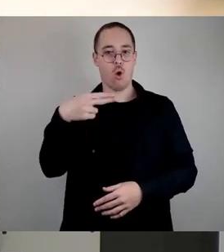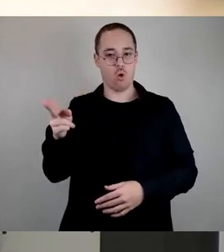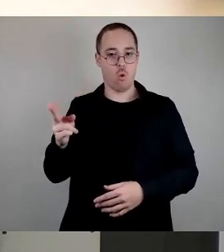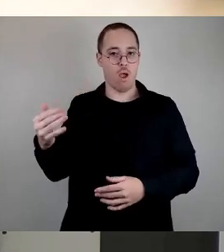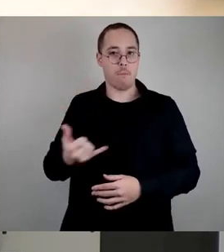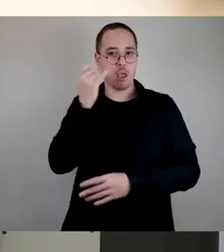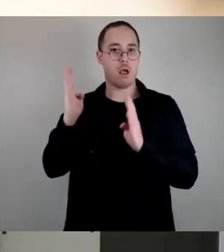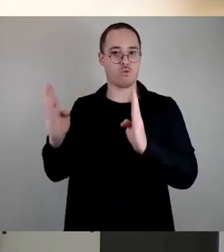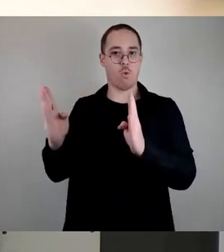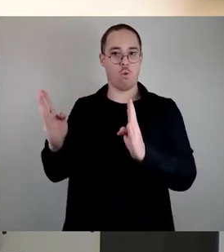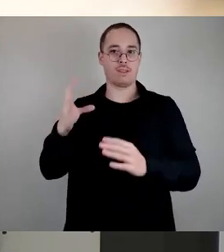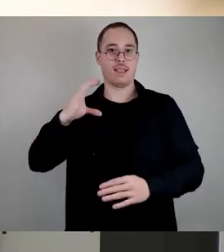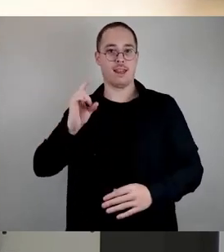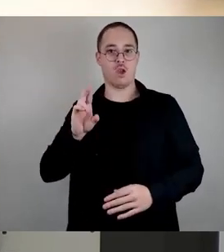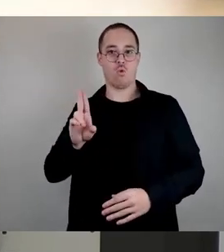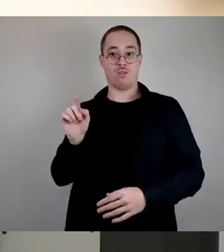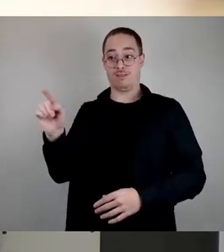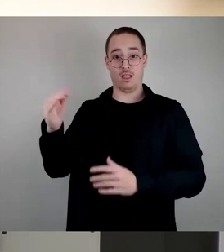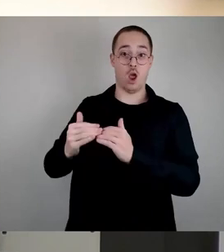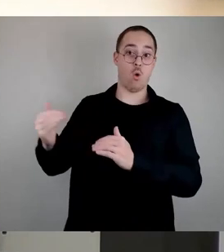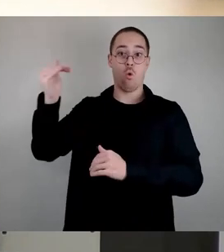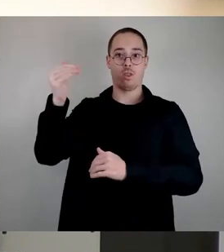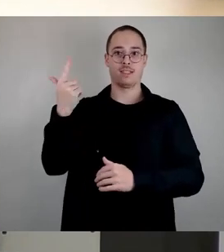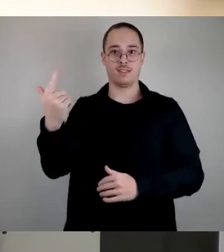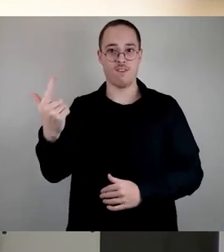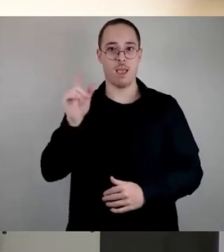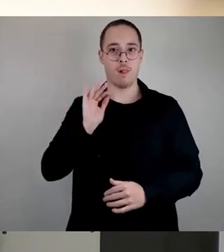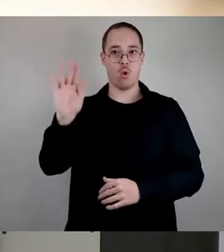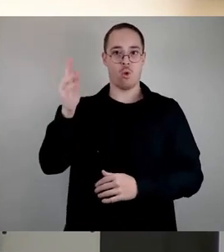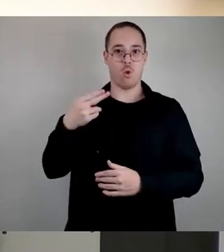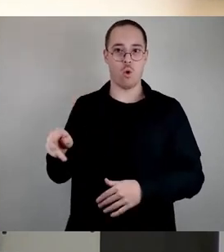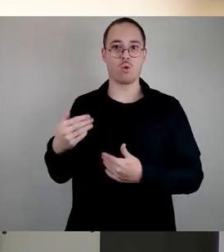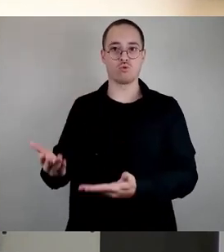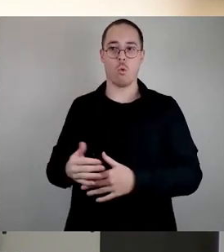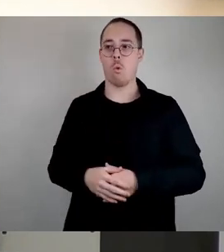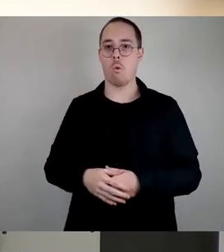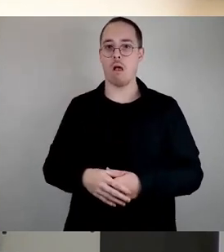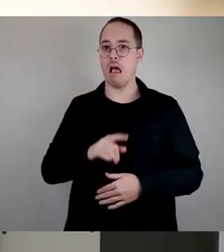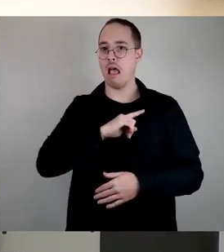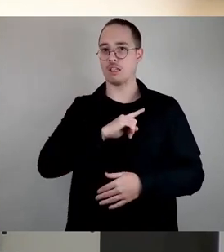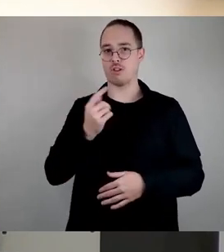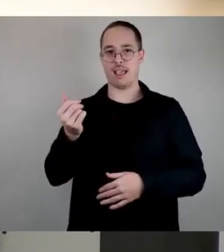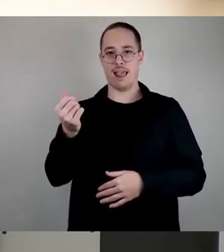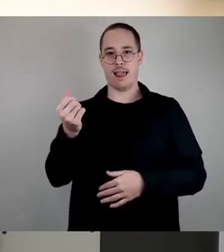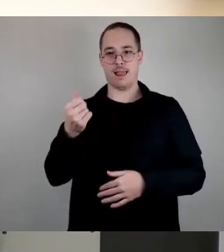Haushaltsbegleitbeschluss auf 2 Millionen Euro erhöht worden. Also hätte man das Geld nie eingestellt, wäre das nie da.